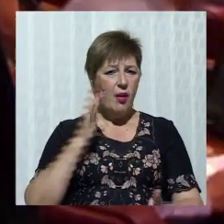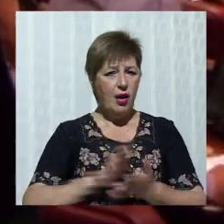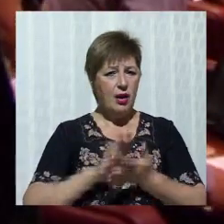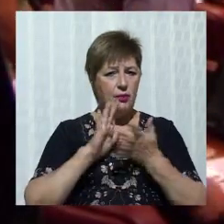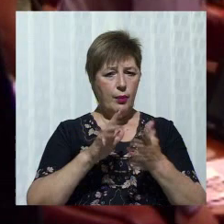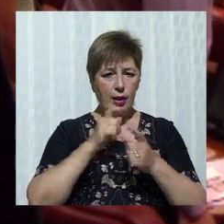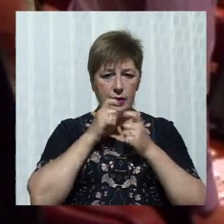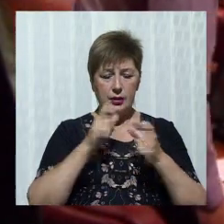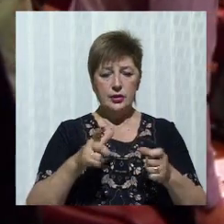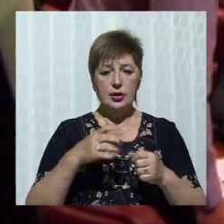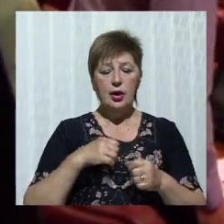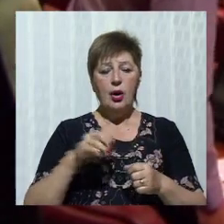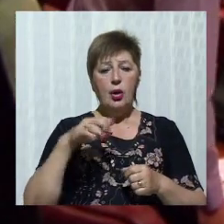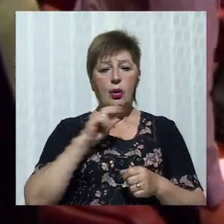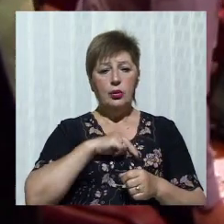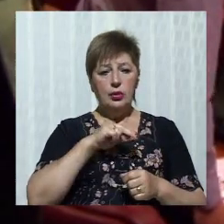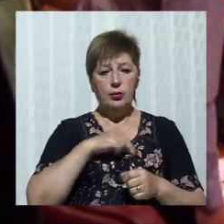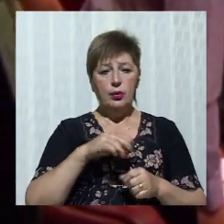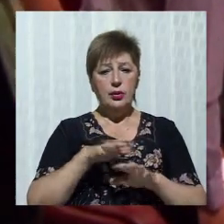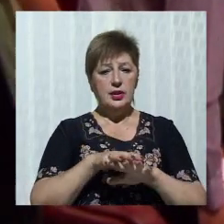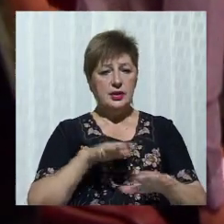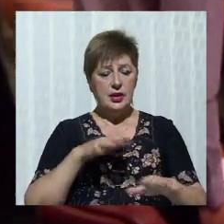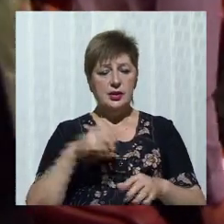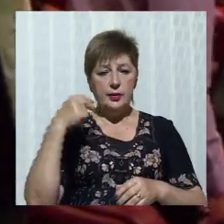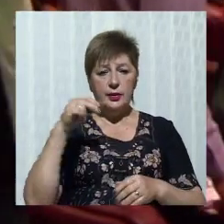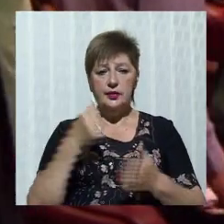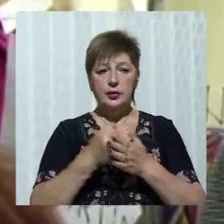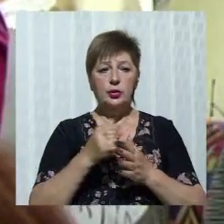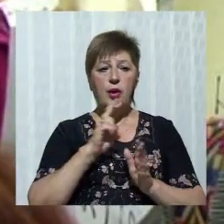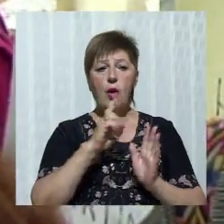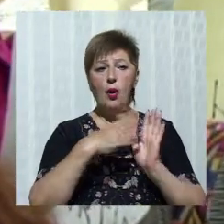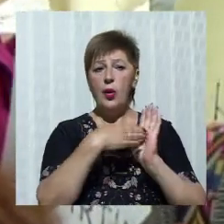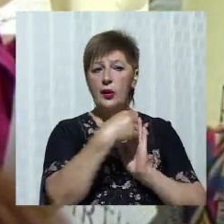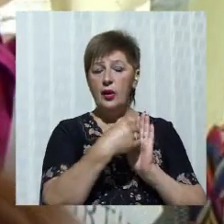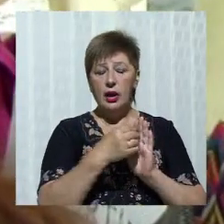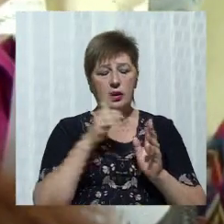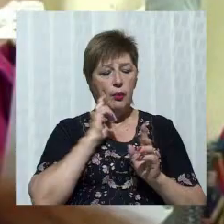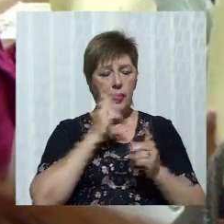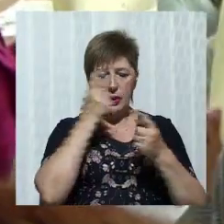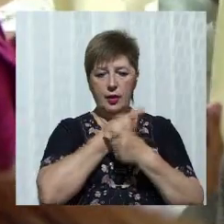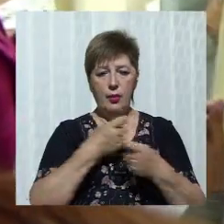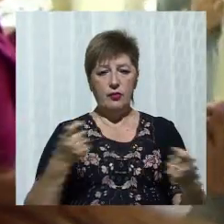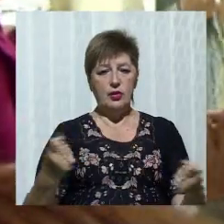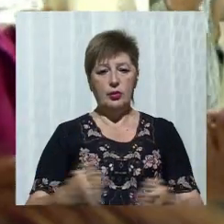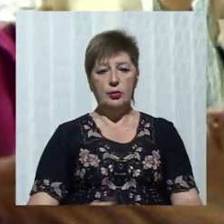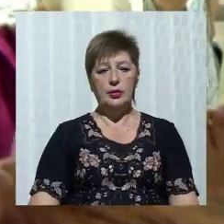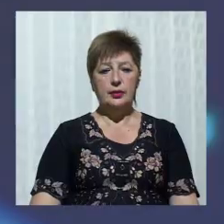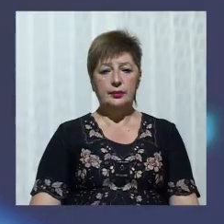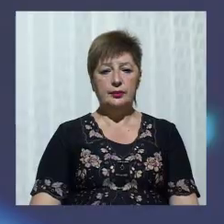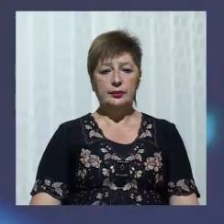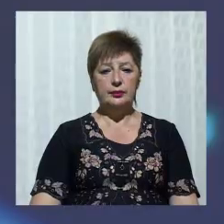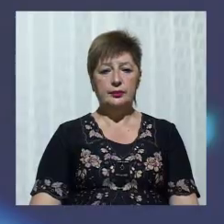У роботі сесія – перерва, до якої дати поки що не повідомили. Марина Яйцова, Микола Домашов, новини 51-го.